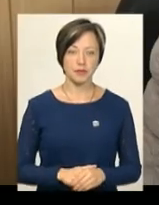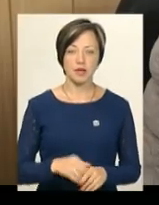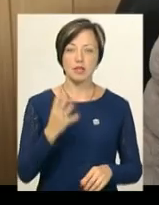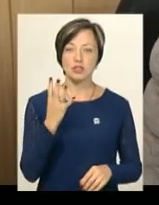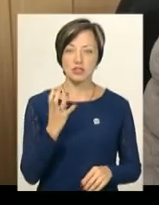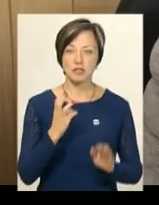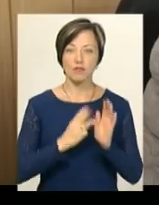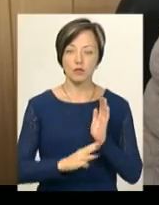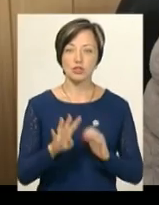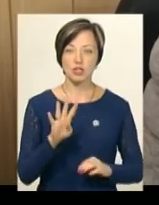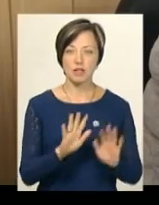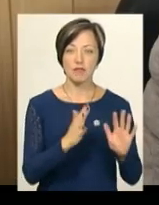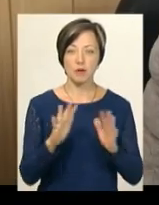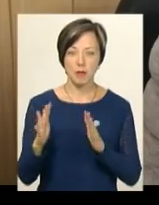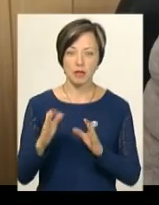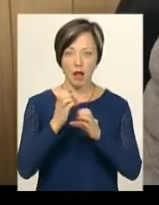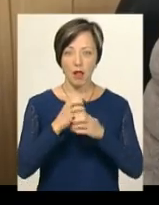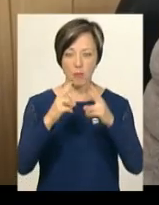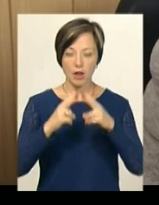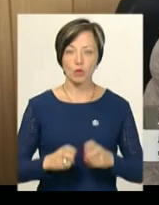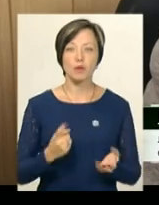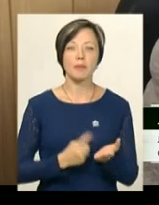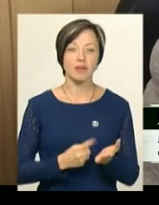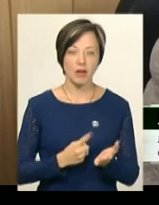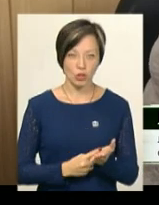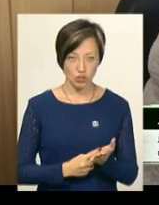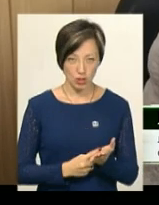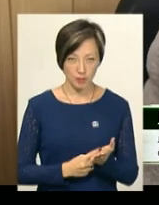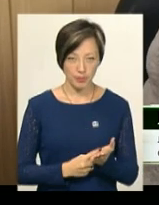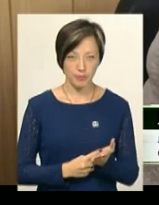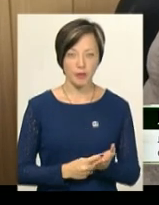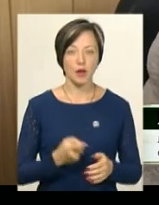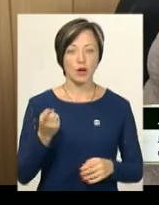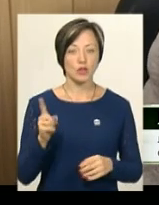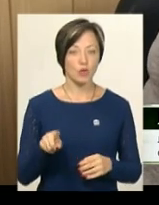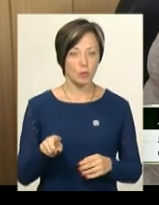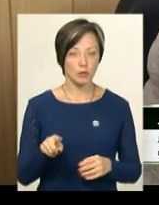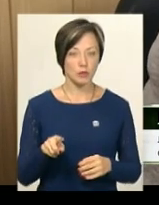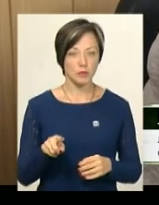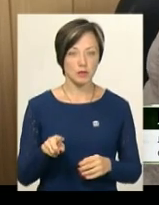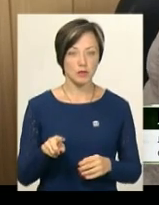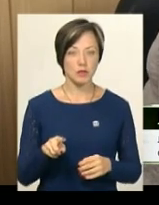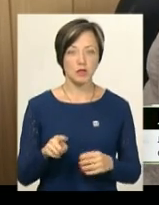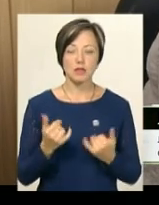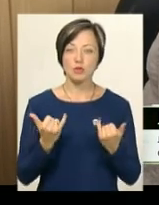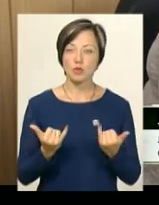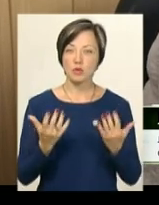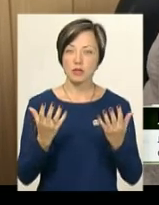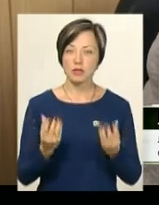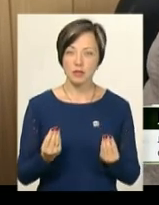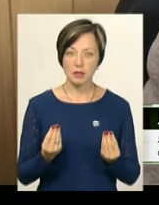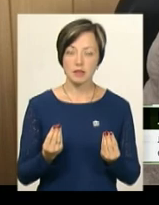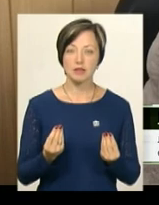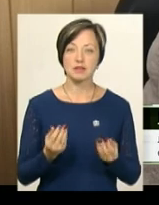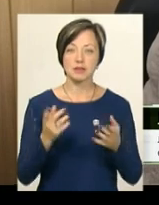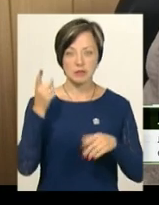484 випадки лабораторно підтверджені. Тобто на сьогодні ми знаємо чинник,